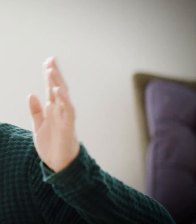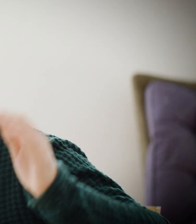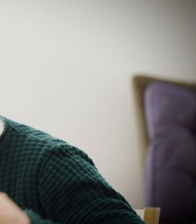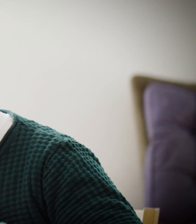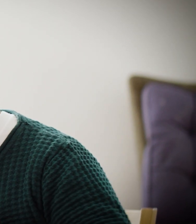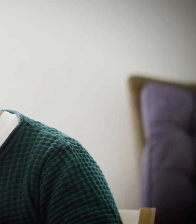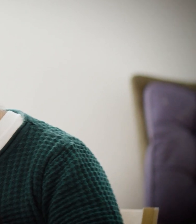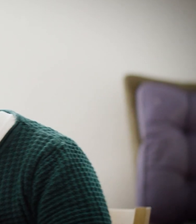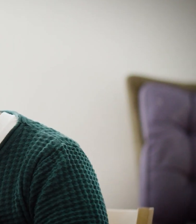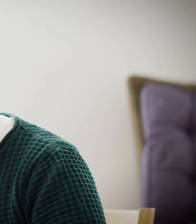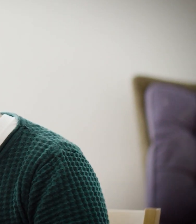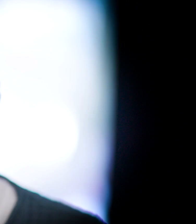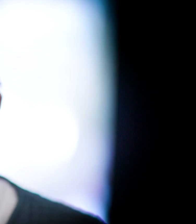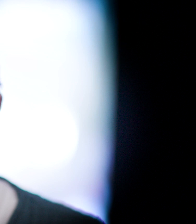klem.